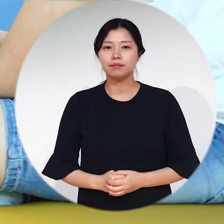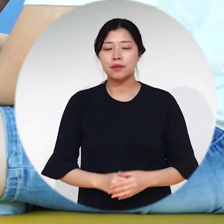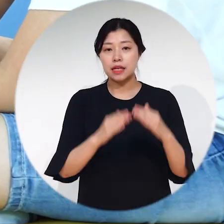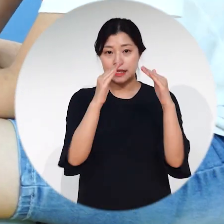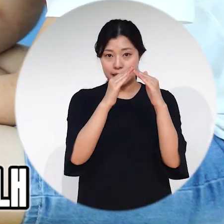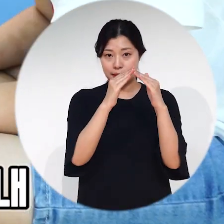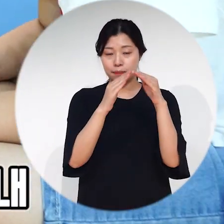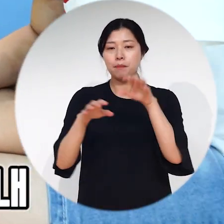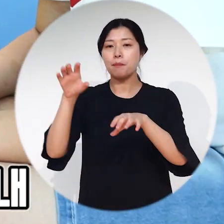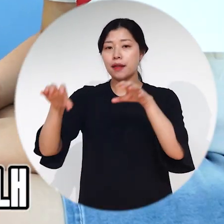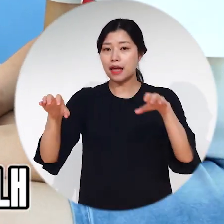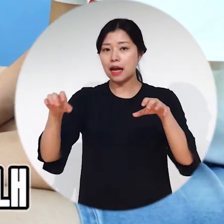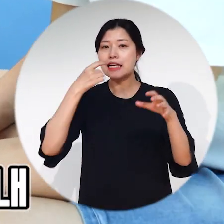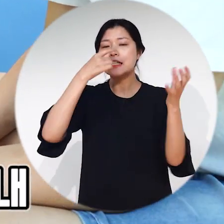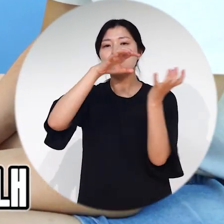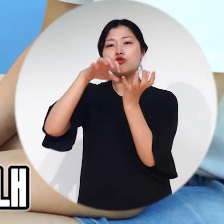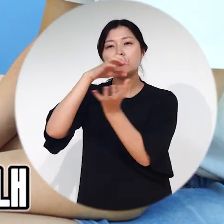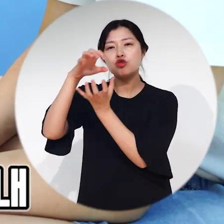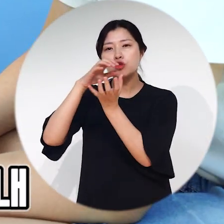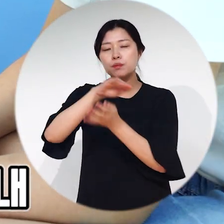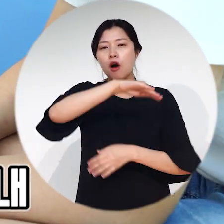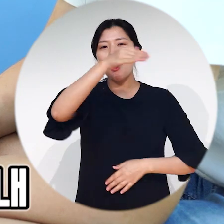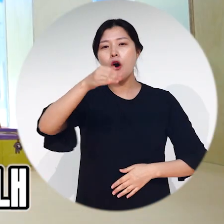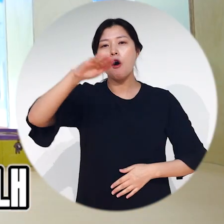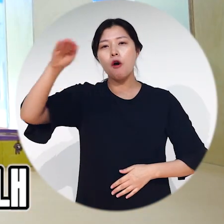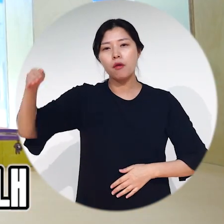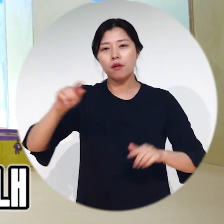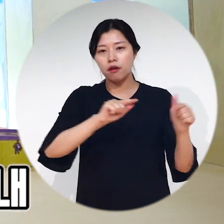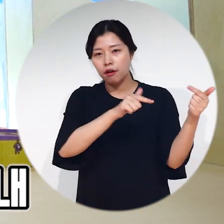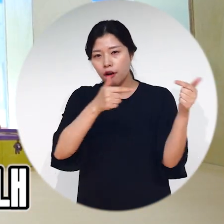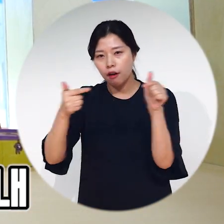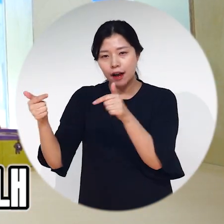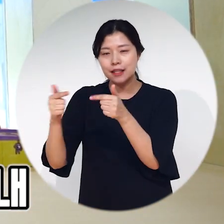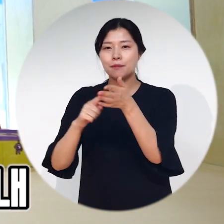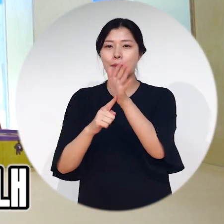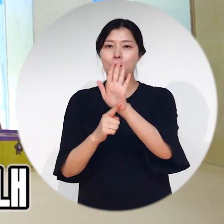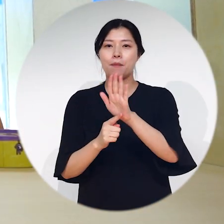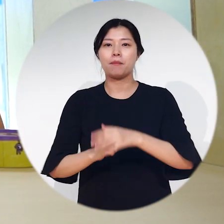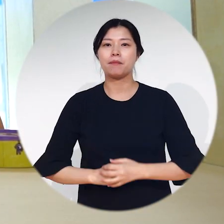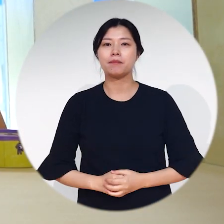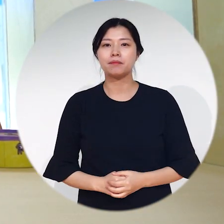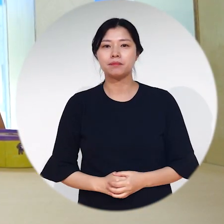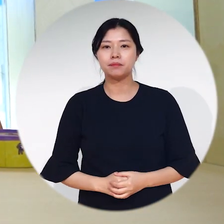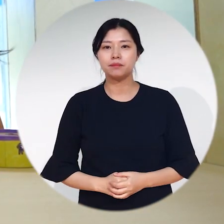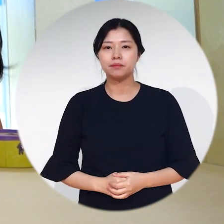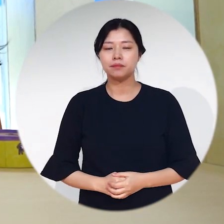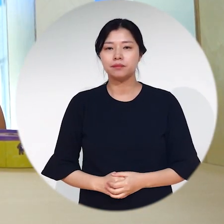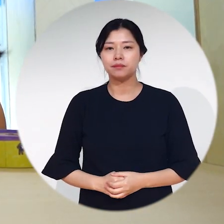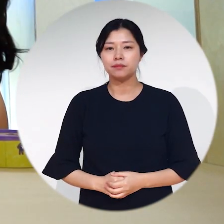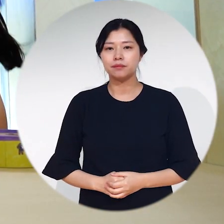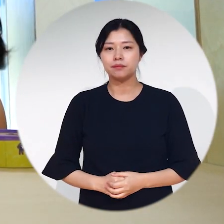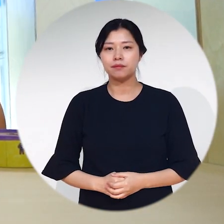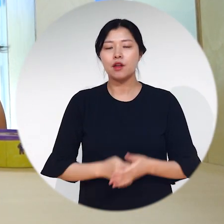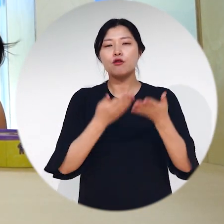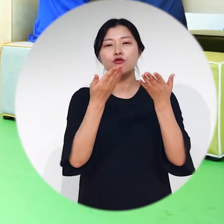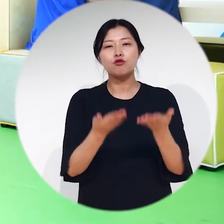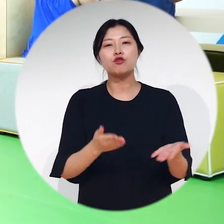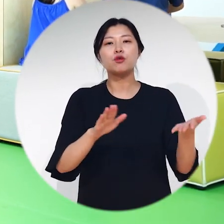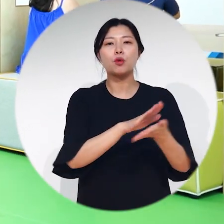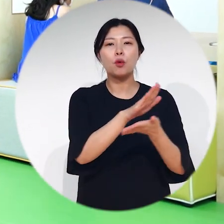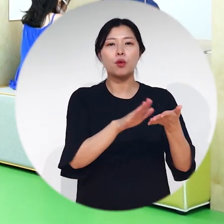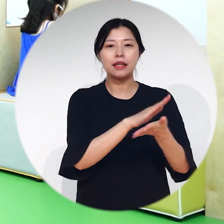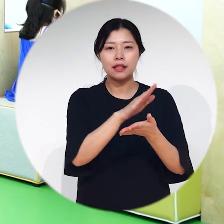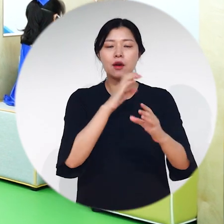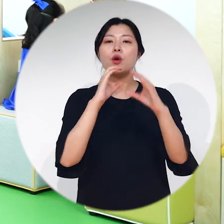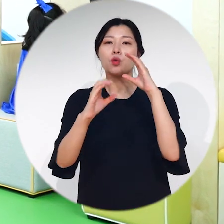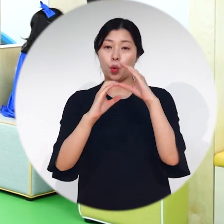마당, 구름, 언덕 등의 다양한 모습을 이 공간에 담아냈는데요. 학생들에게는 휴식과 놀이,